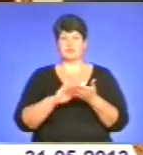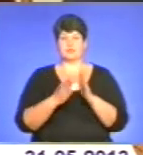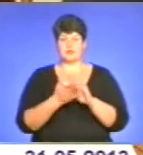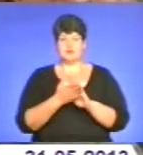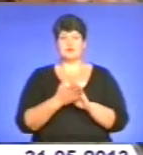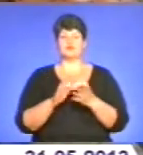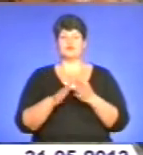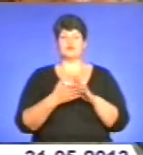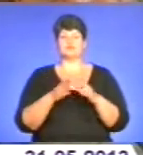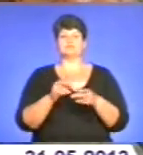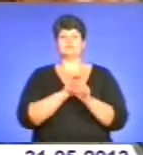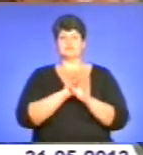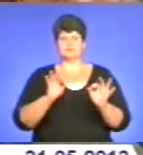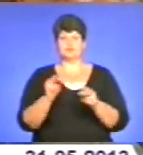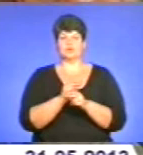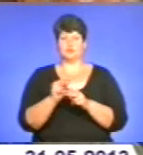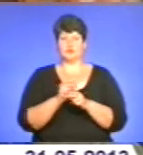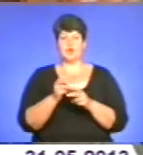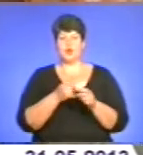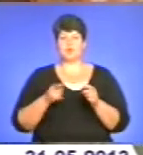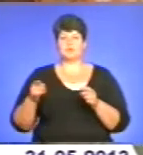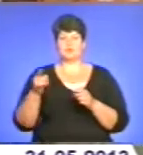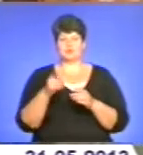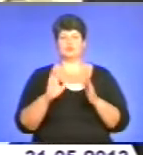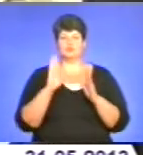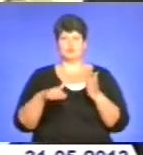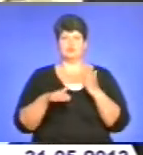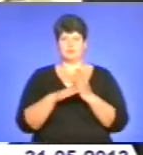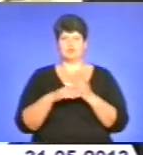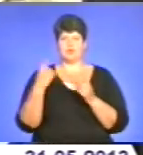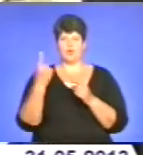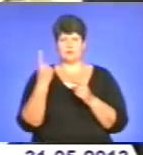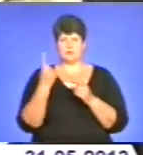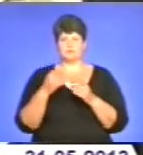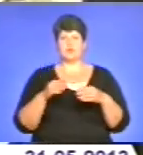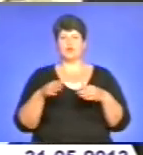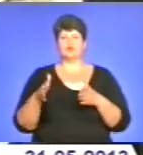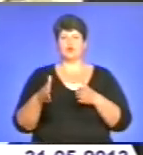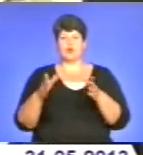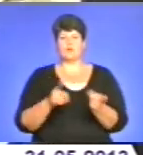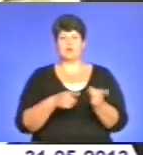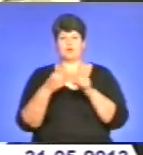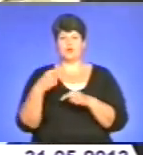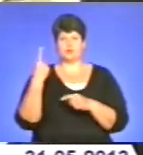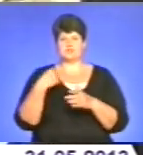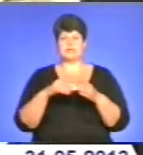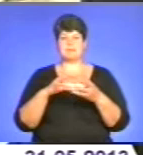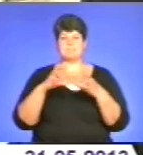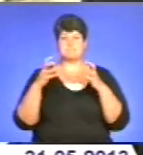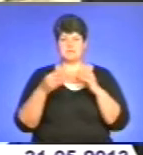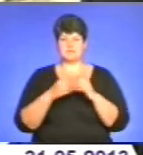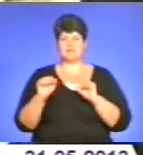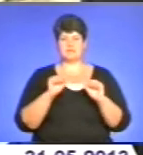капітально відремонтувати об'їзну Тернополя допомагатиме область. Дорогу, так би мовити, передадуть на обласний баланс. Керівник області